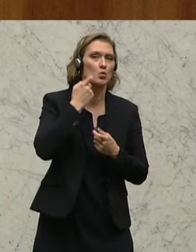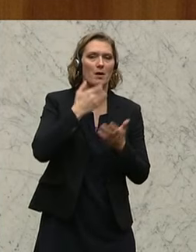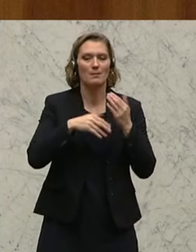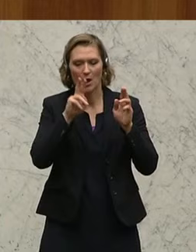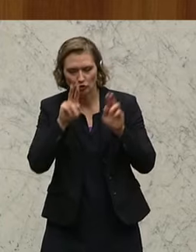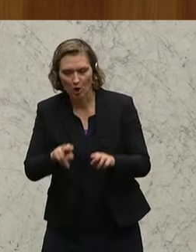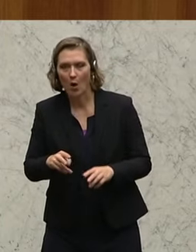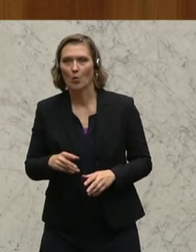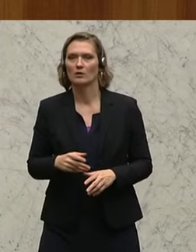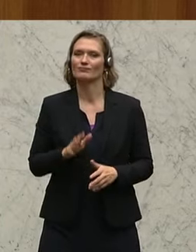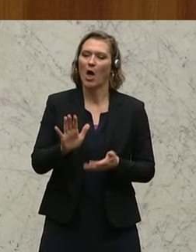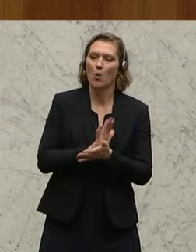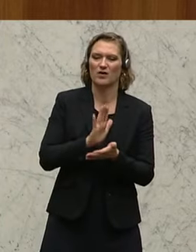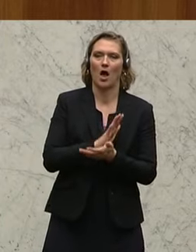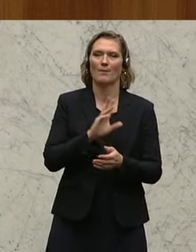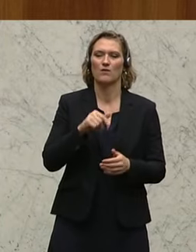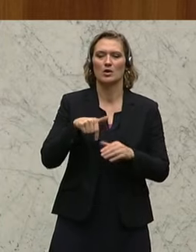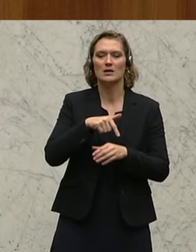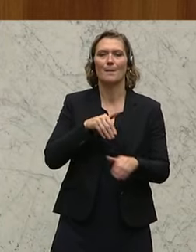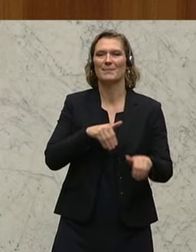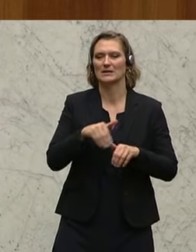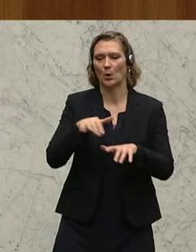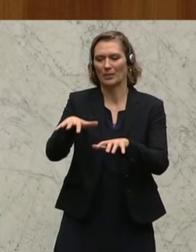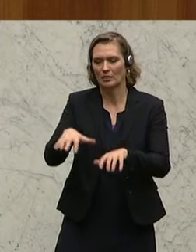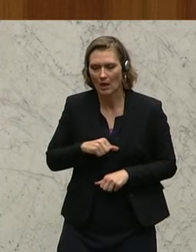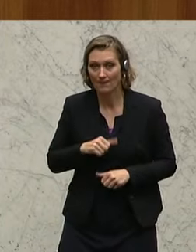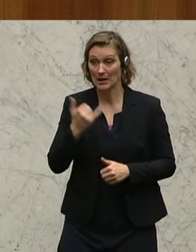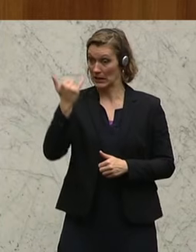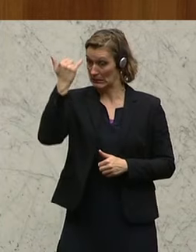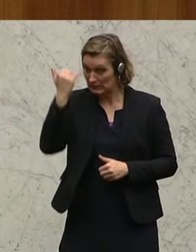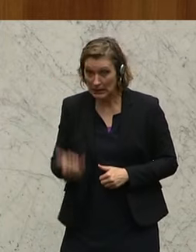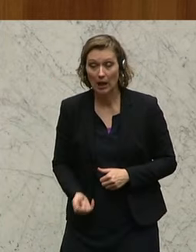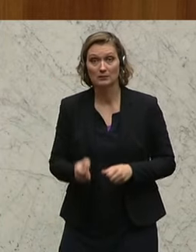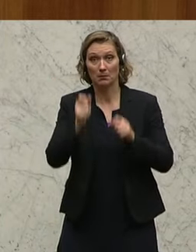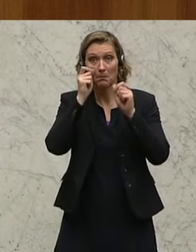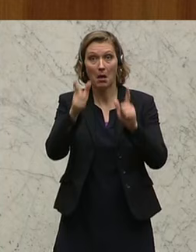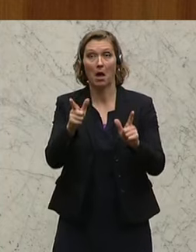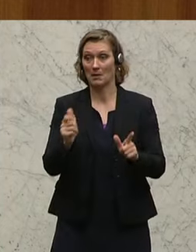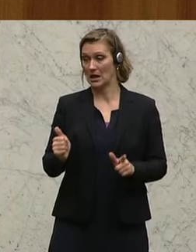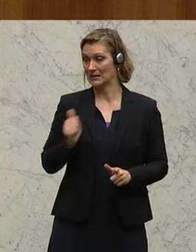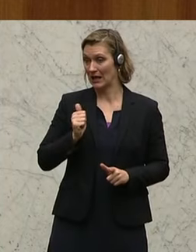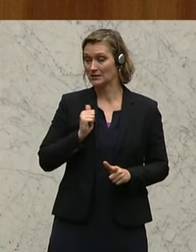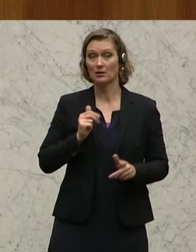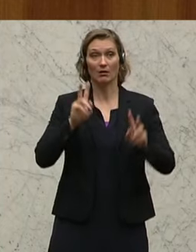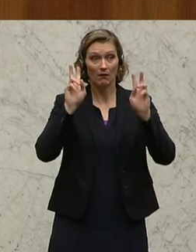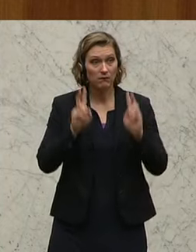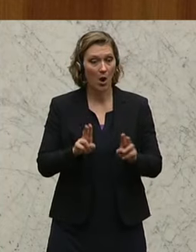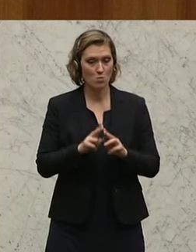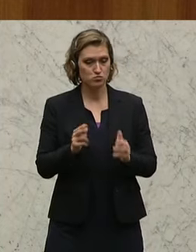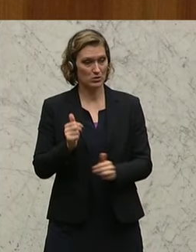verstärkt auch hier Aufgaben vom Innenministerium zu übernehmen und jetzt, siehe da, seit gestern ist es durch,